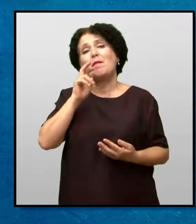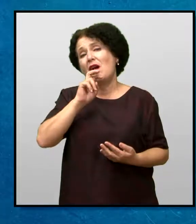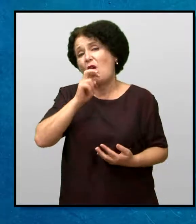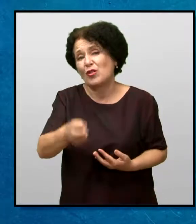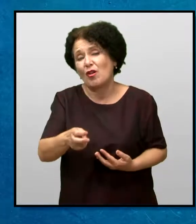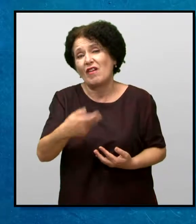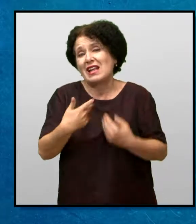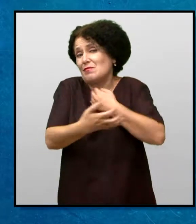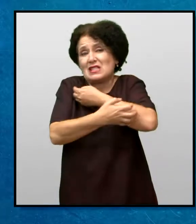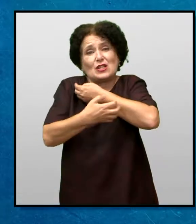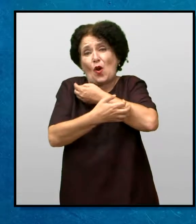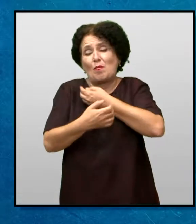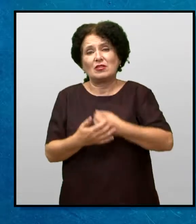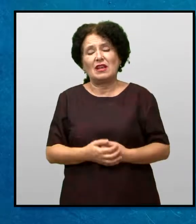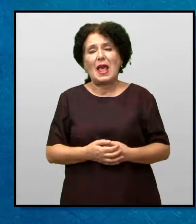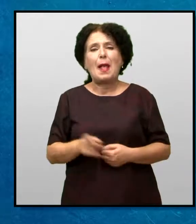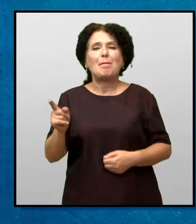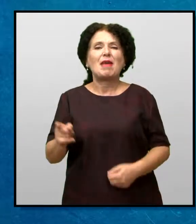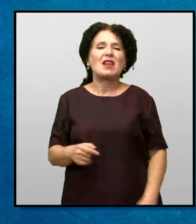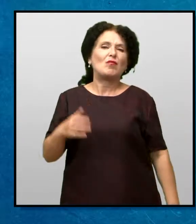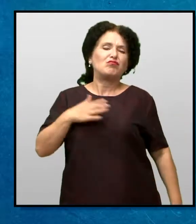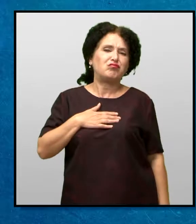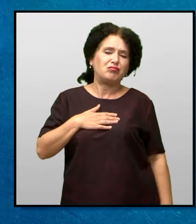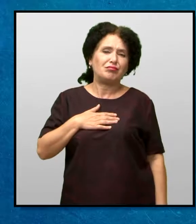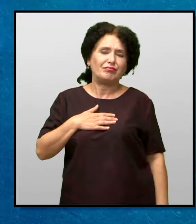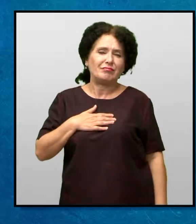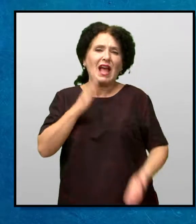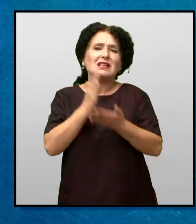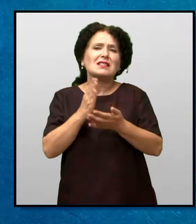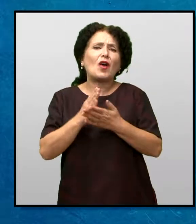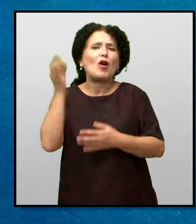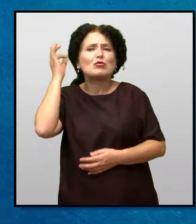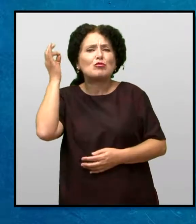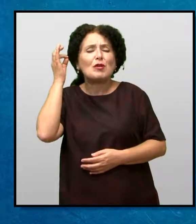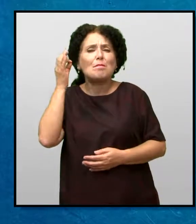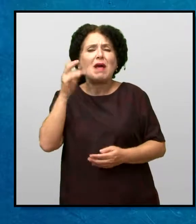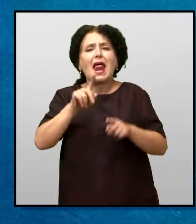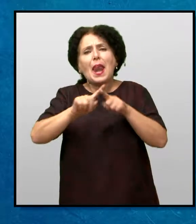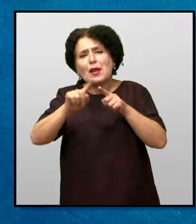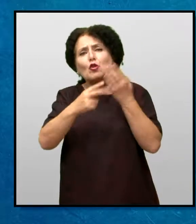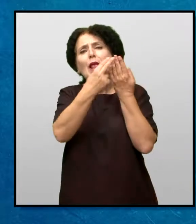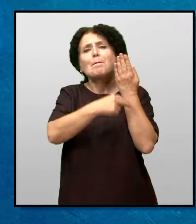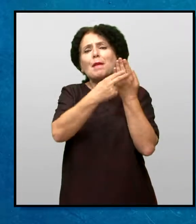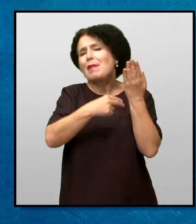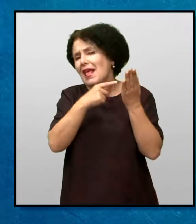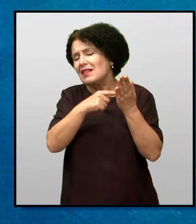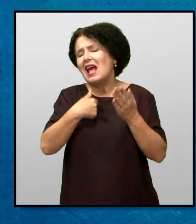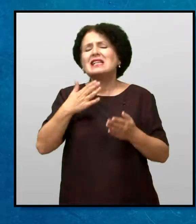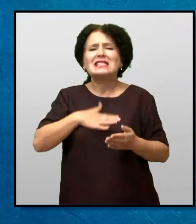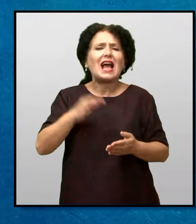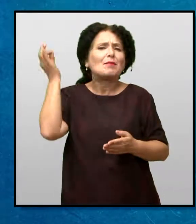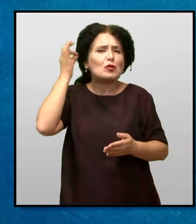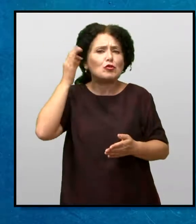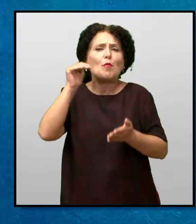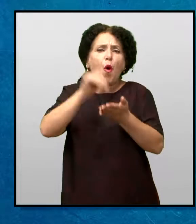одговори мајка ја Мери воздивна Секогаш кога ке слушам нешто од Библијата Јас сакам да